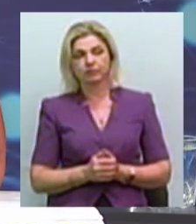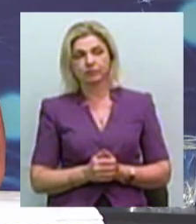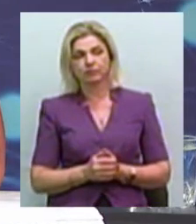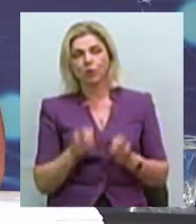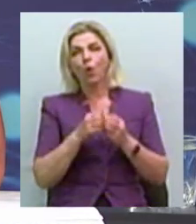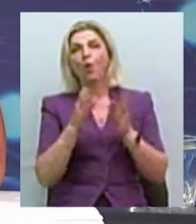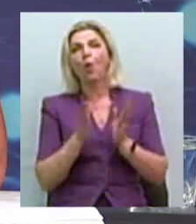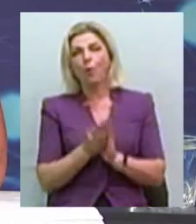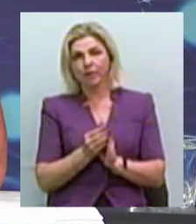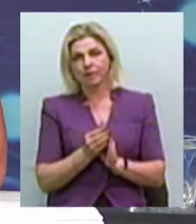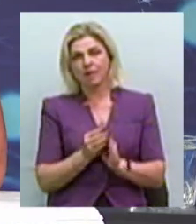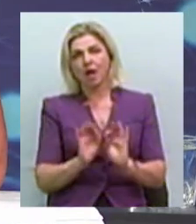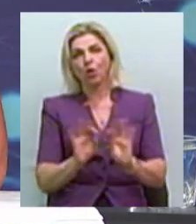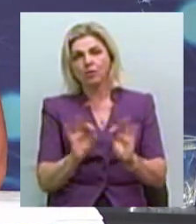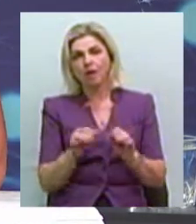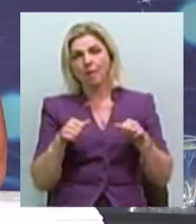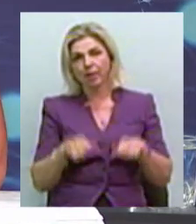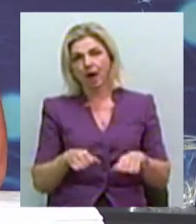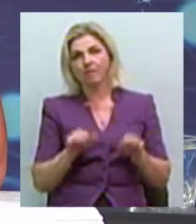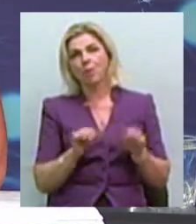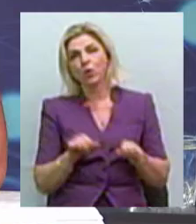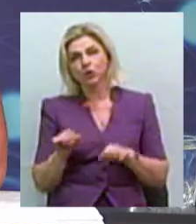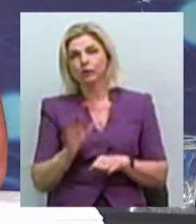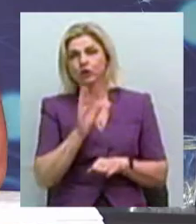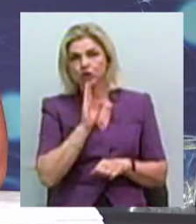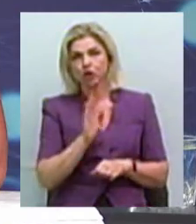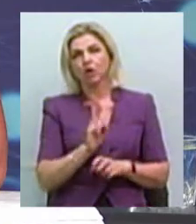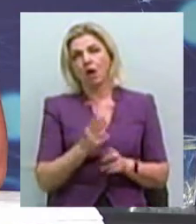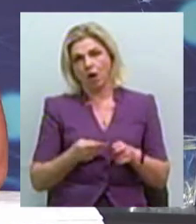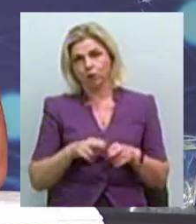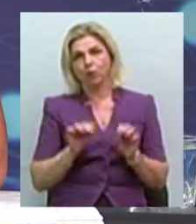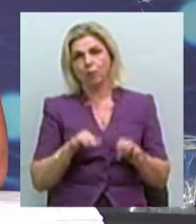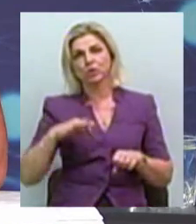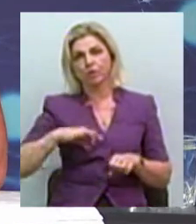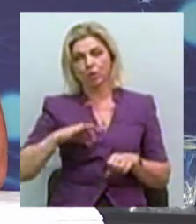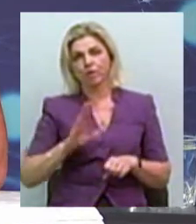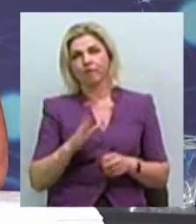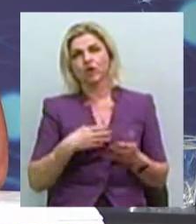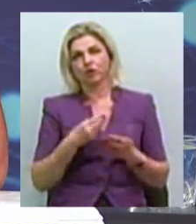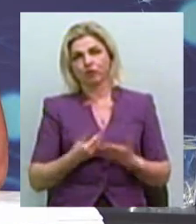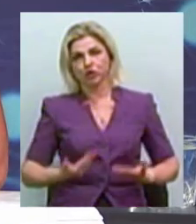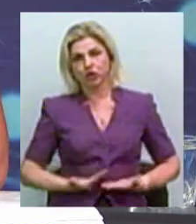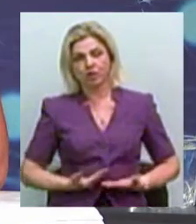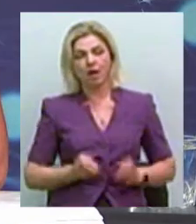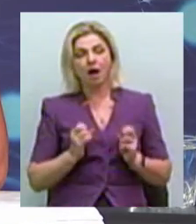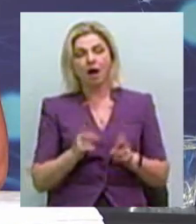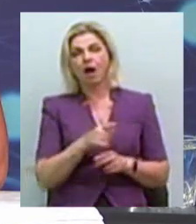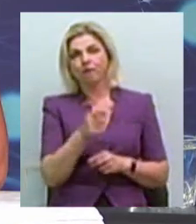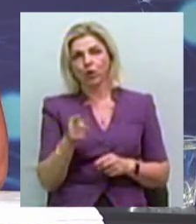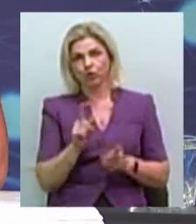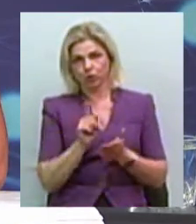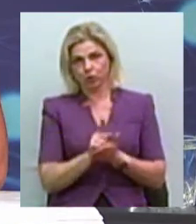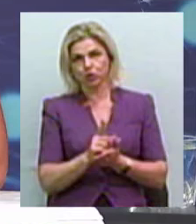комплексне роз'яснення прав та можливості жінок, які можуть використовуватися в їхньому житті, яким чином вони мають діяти. Тобто, фактично,